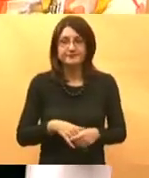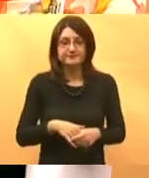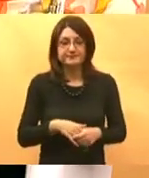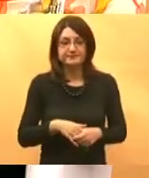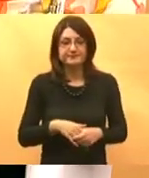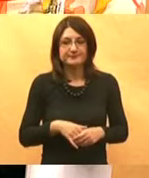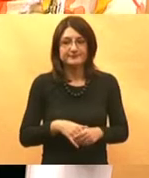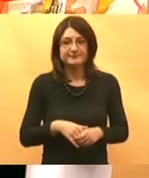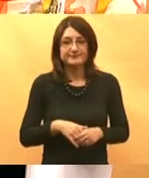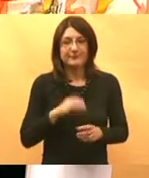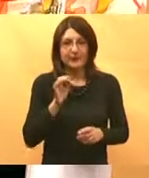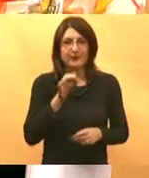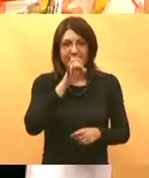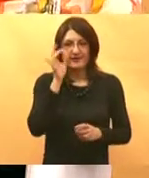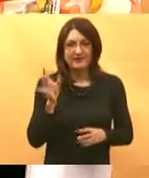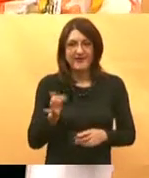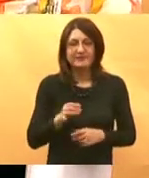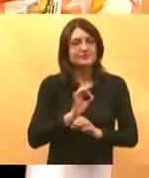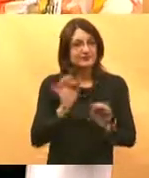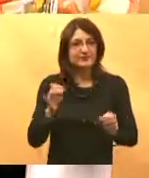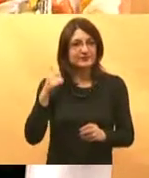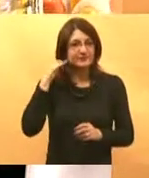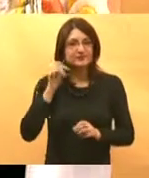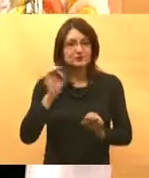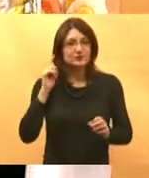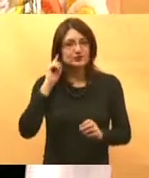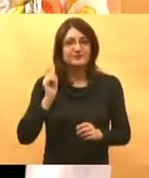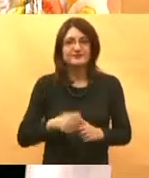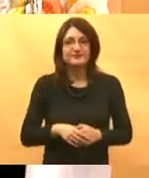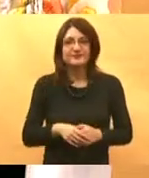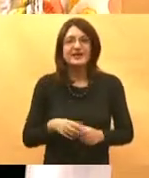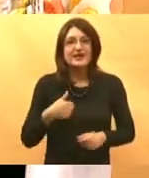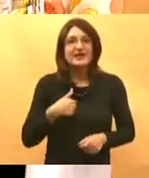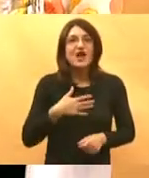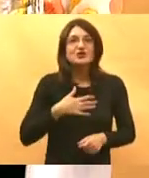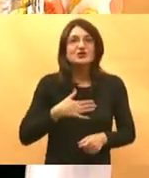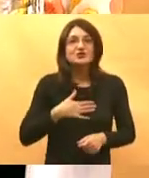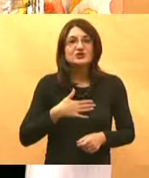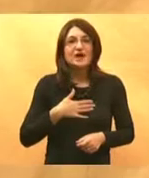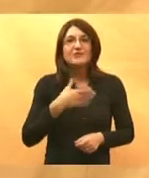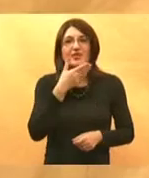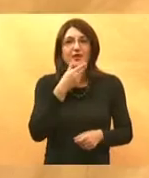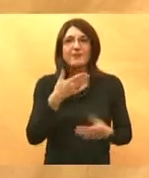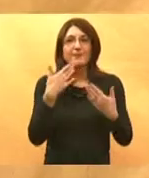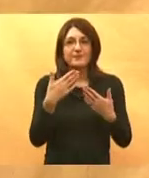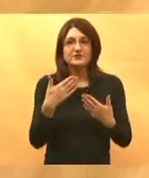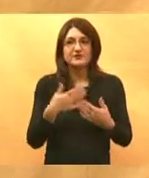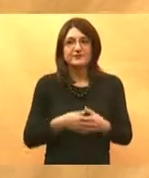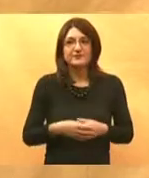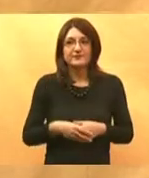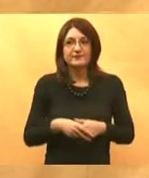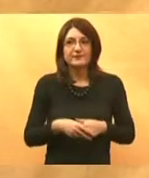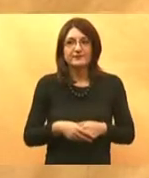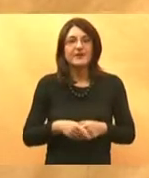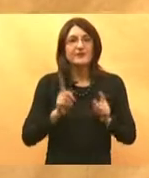dobro dan da li se čujemo i odlično ja vas želim Jakob kak se zove lijepo pozdraviti moram